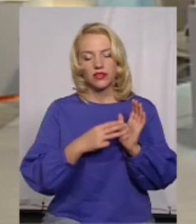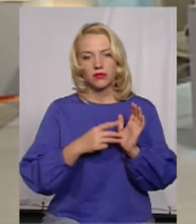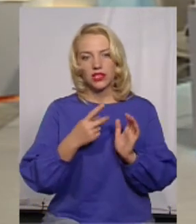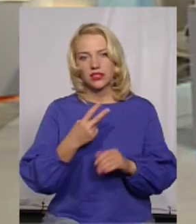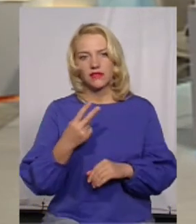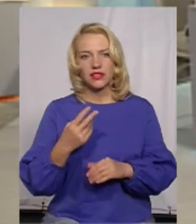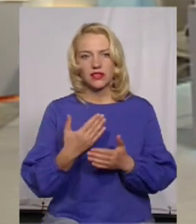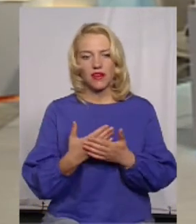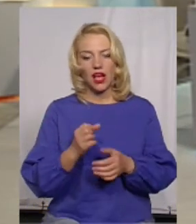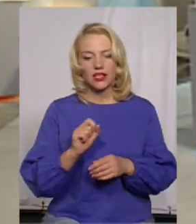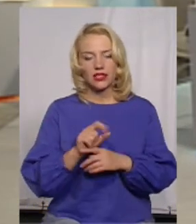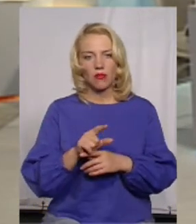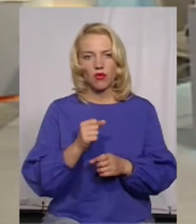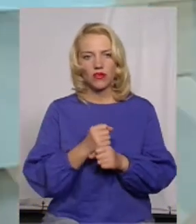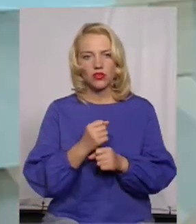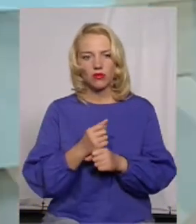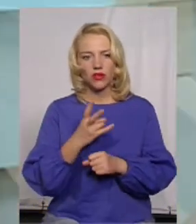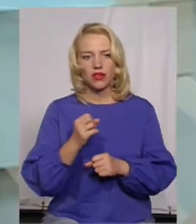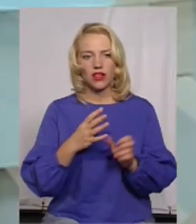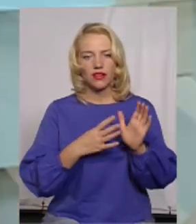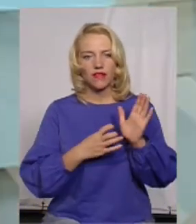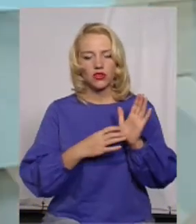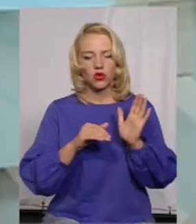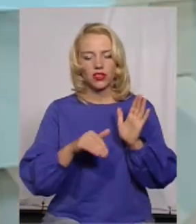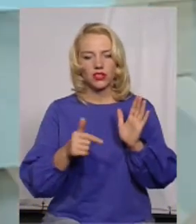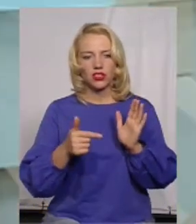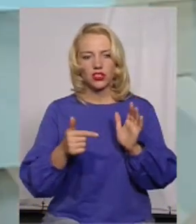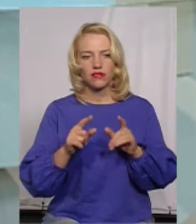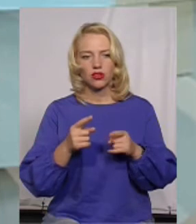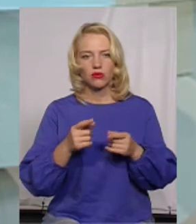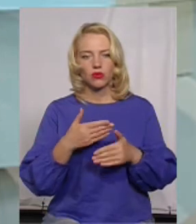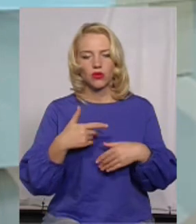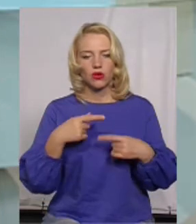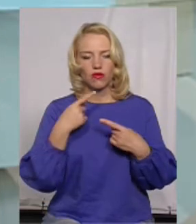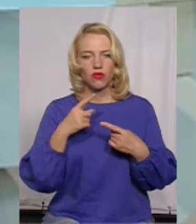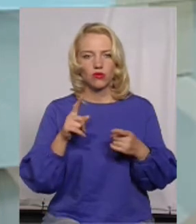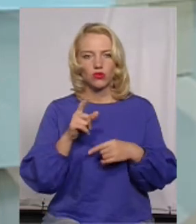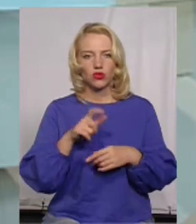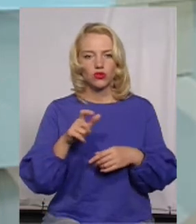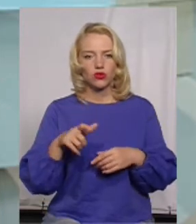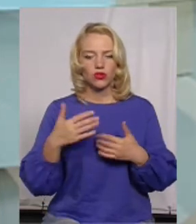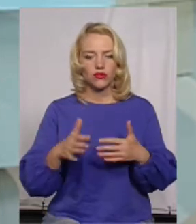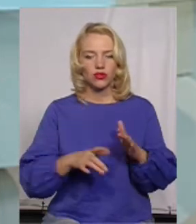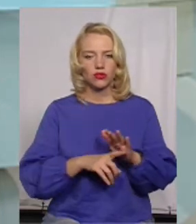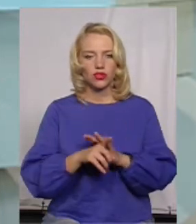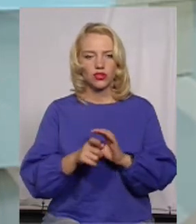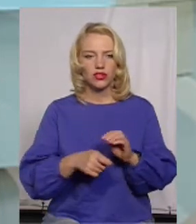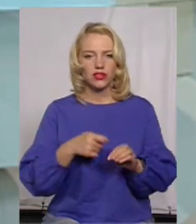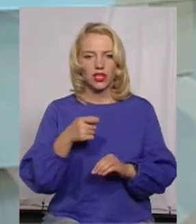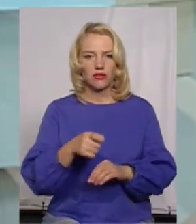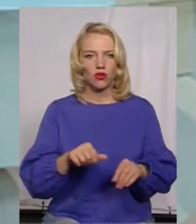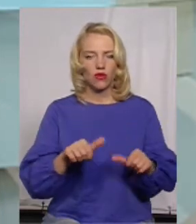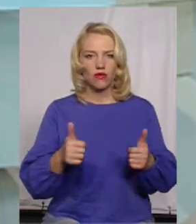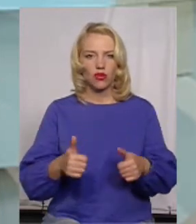от межах. А замовлення вже зробили десь на 900 тисяч гривень. Тобто ми говоримо, що люди вже десь почали заявочку